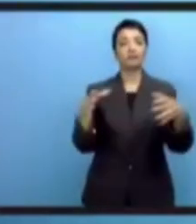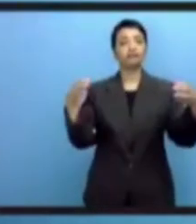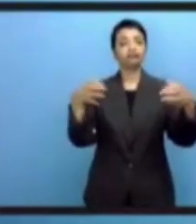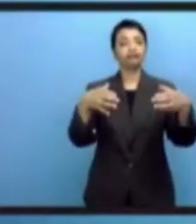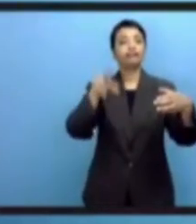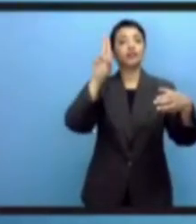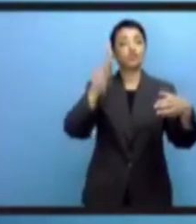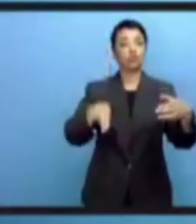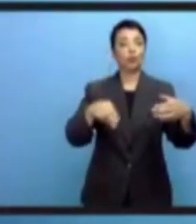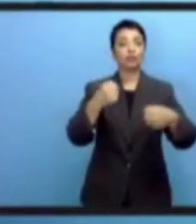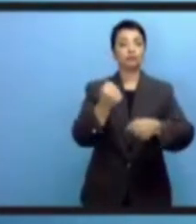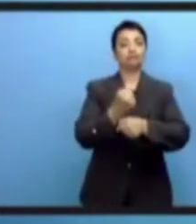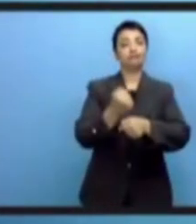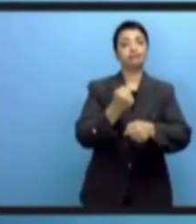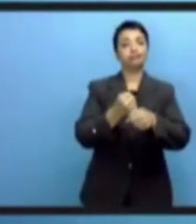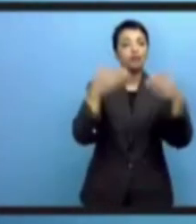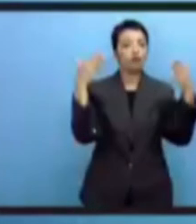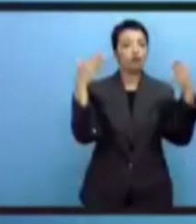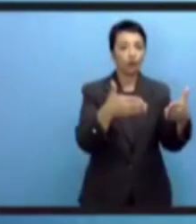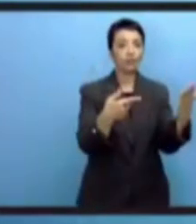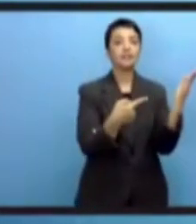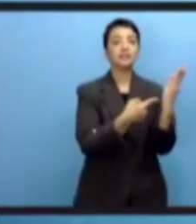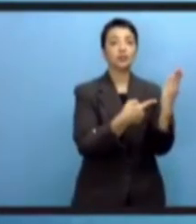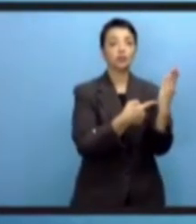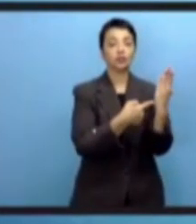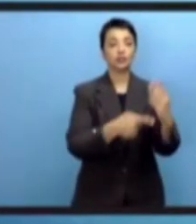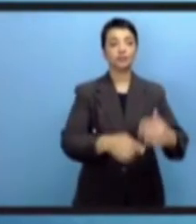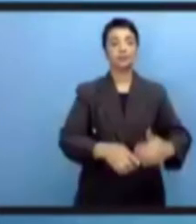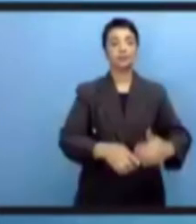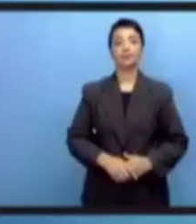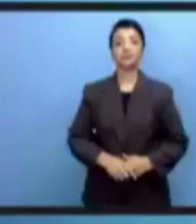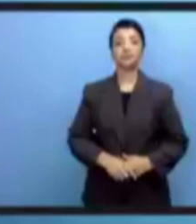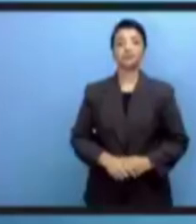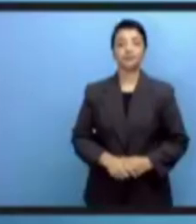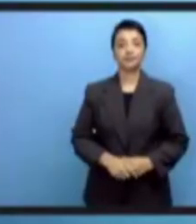послом генерального секретаря ООН по технологиям.